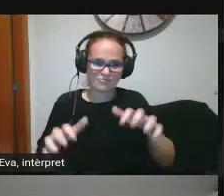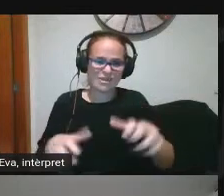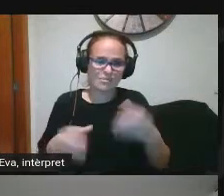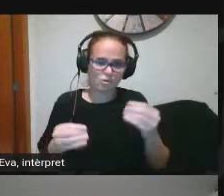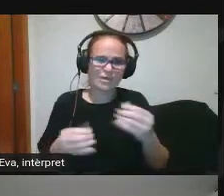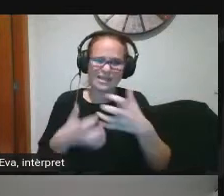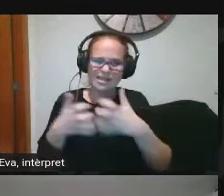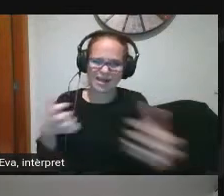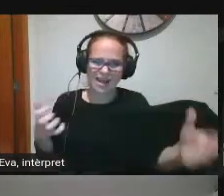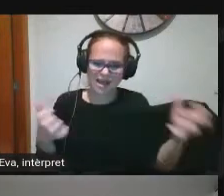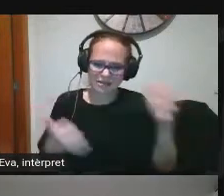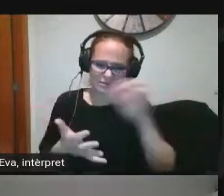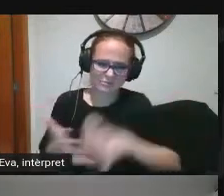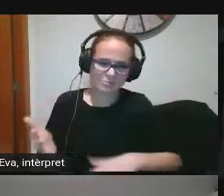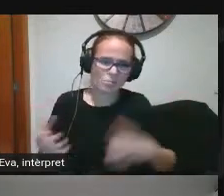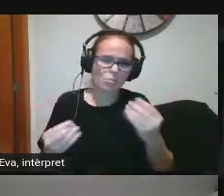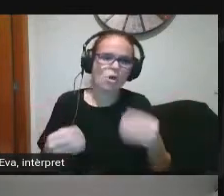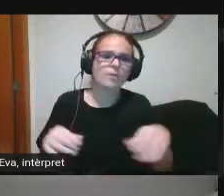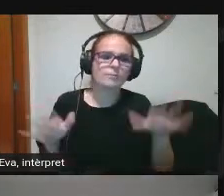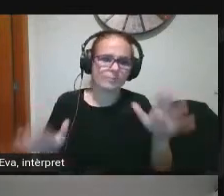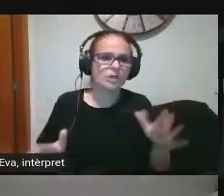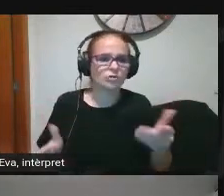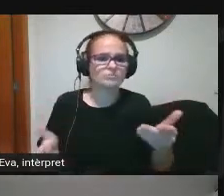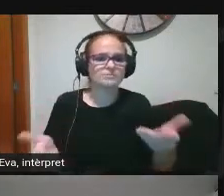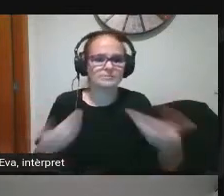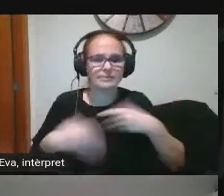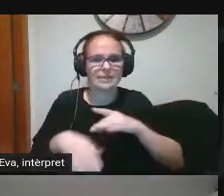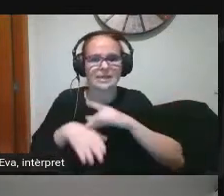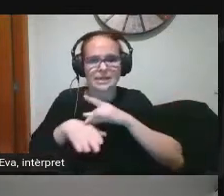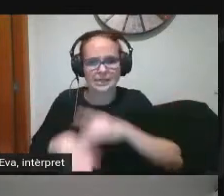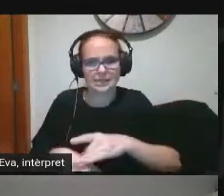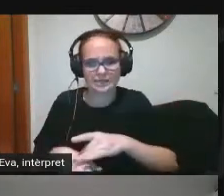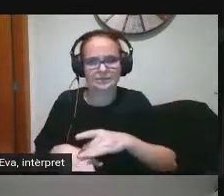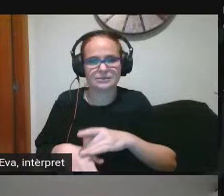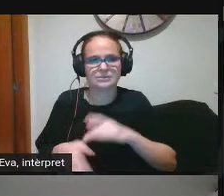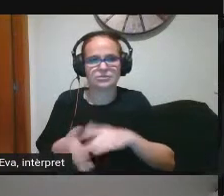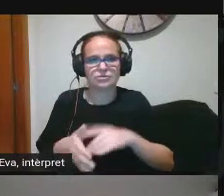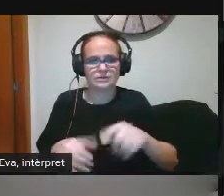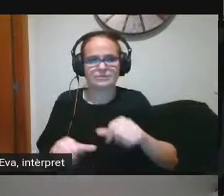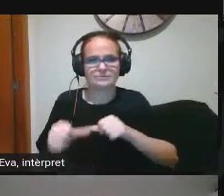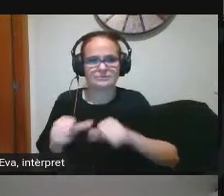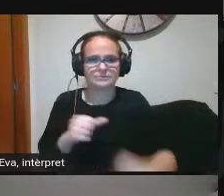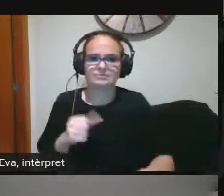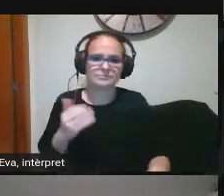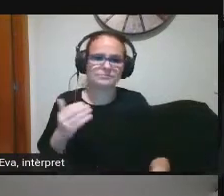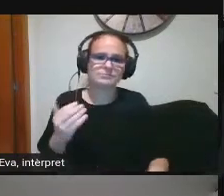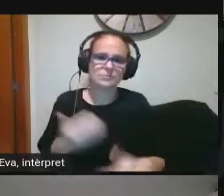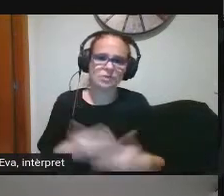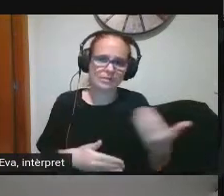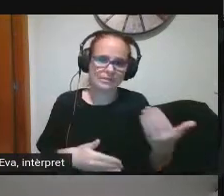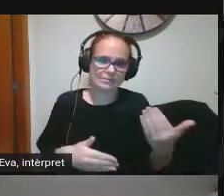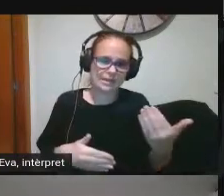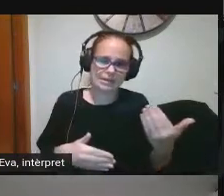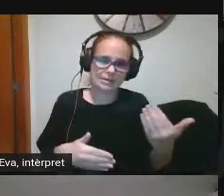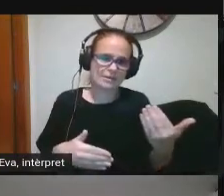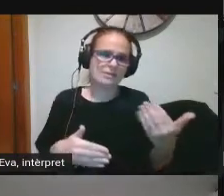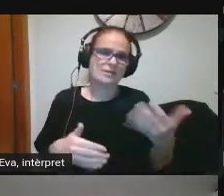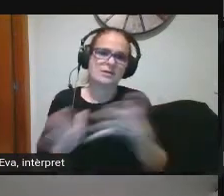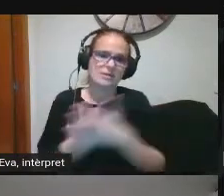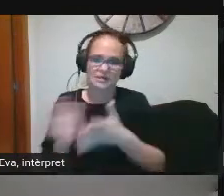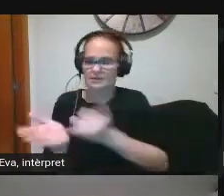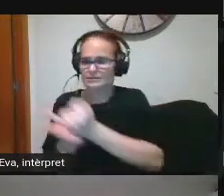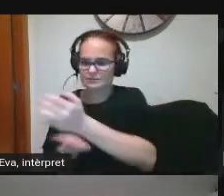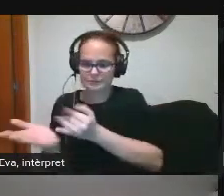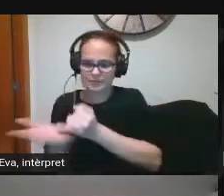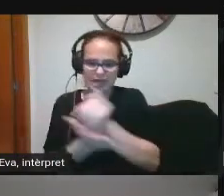va servir de guia i ens va ajudar molt des d'aquell moment vam començar a desplegar les competències digitals al llarg de totes les matèries de l